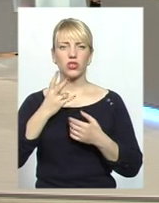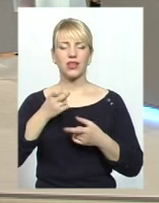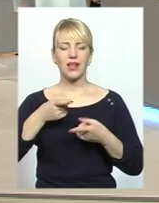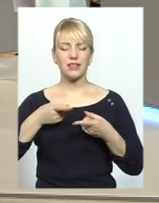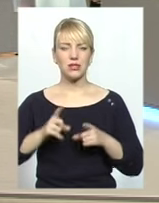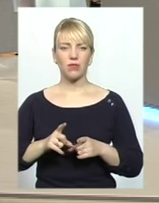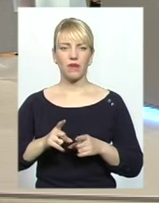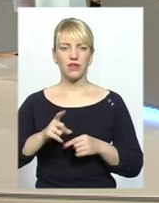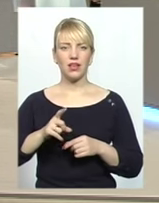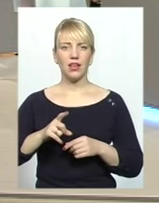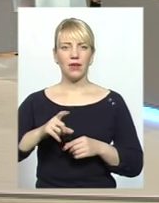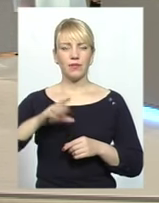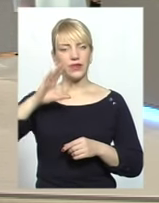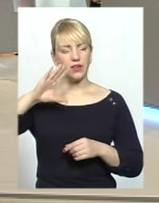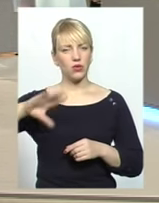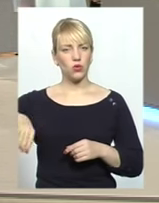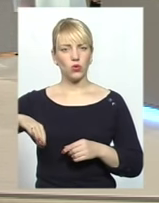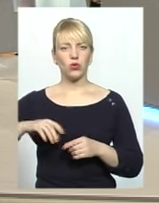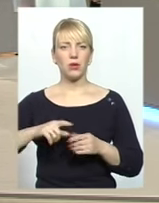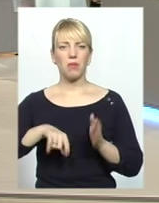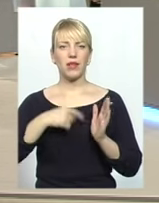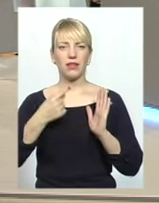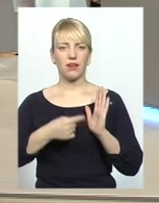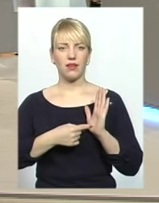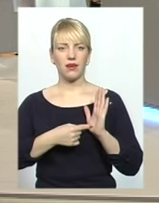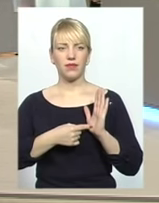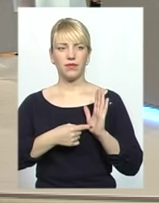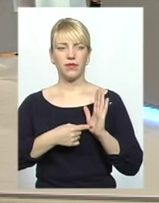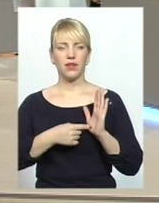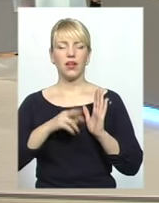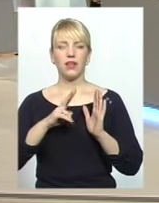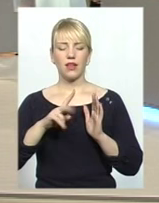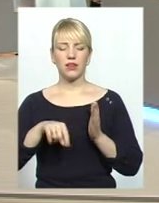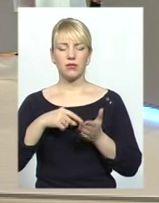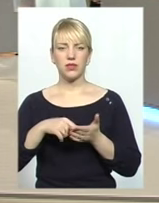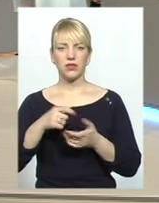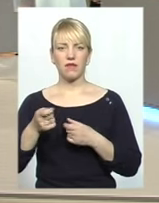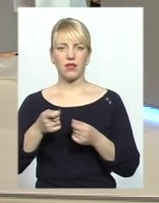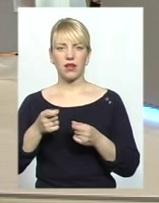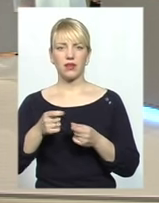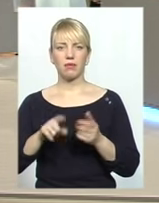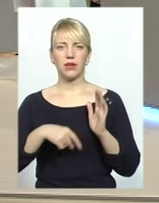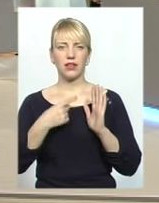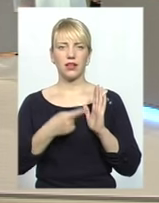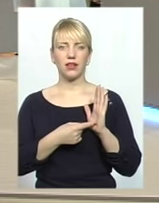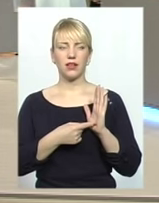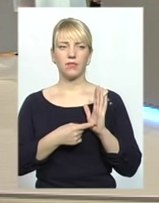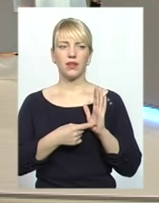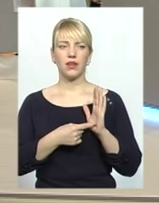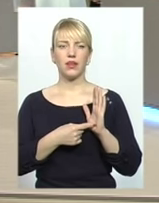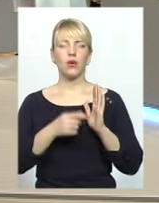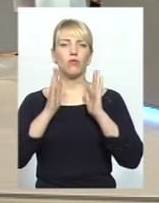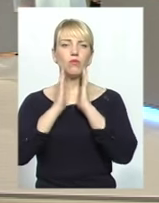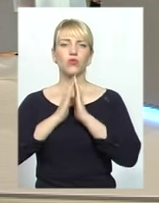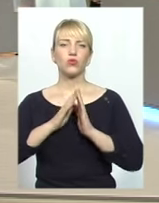насправді ігнорують питання, як і влада міська наша, ігнорує питання мусульман